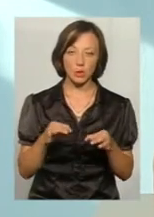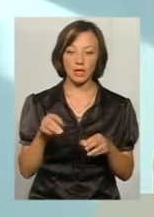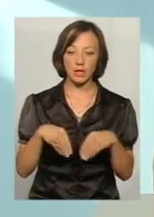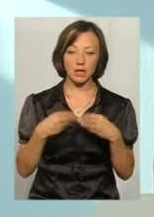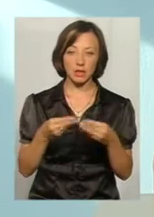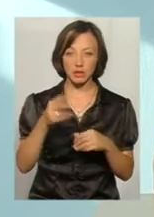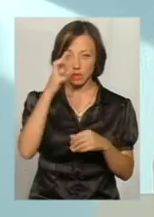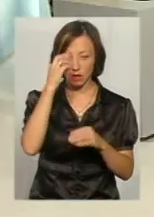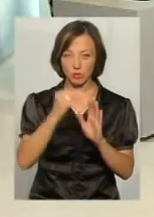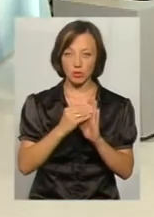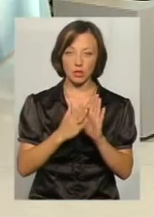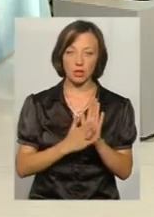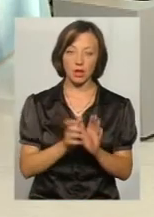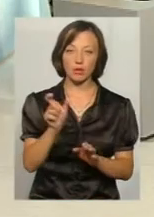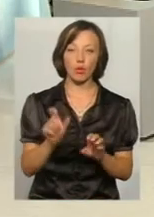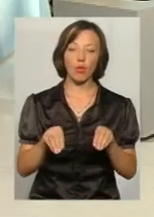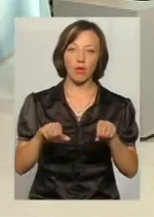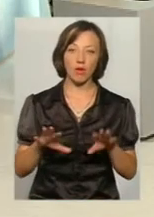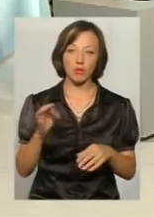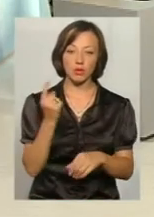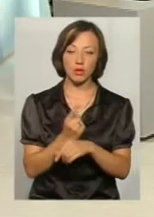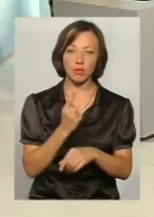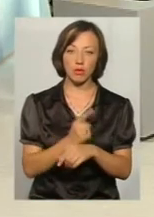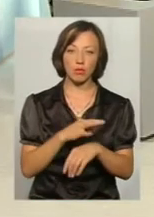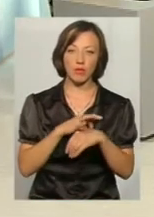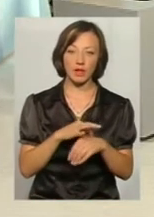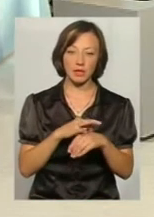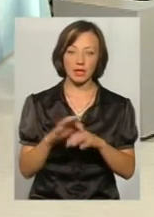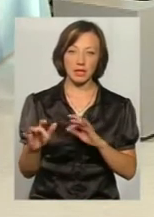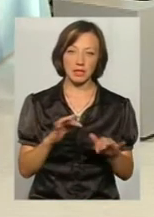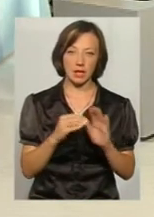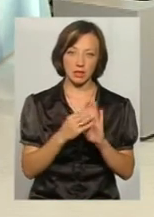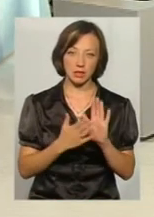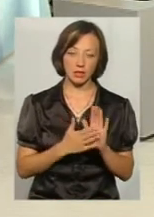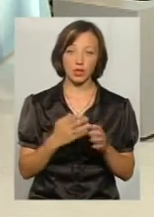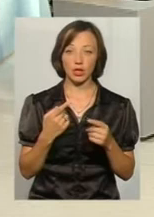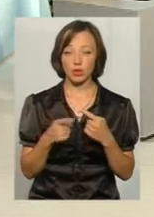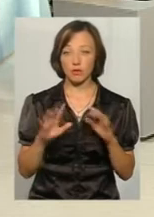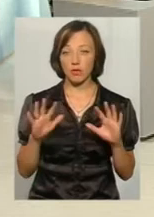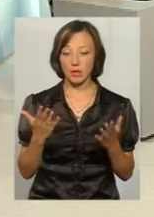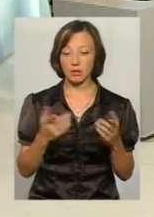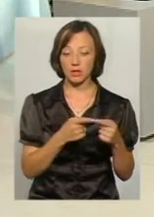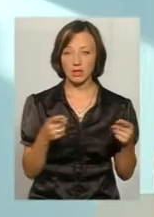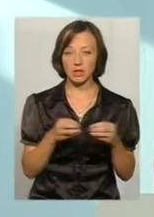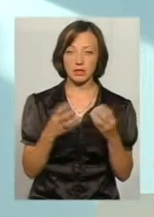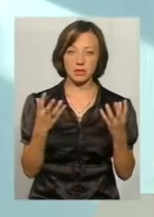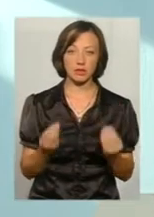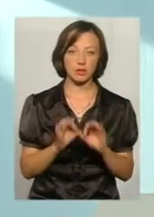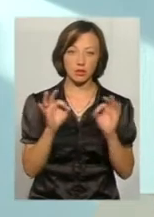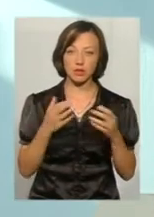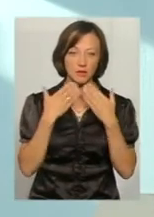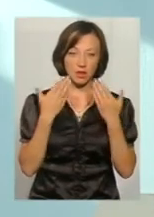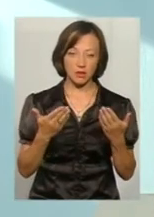надати державному реєстратору ухвалу про заборону проведення реєстраційних дій. В іншому випадку, якщо ви протягом 10 робочих днів не